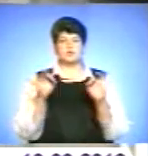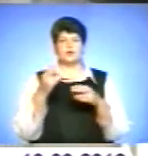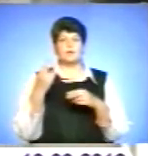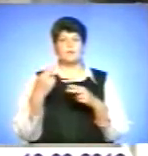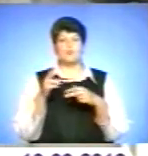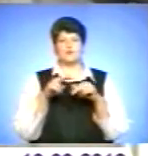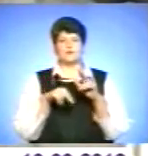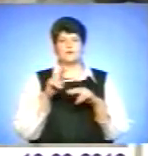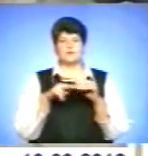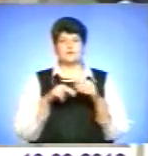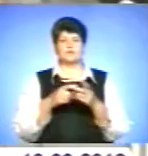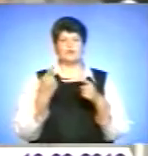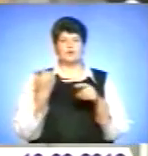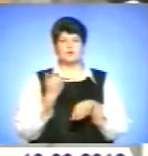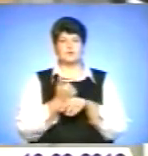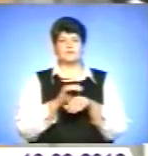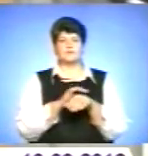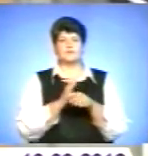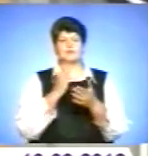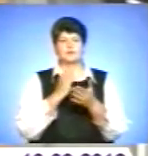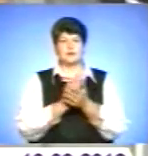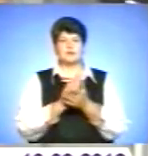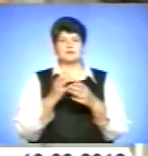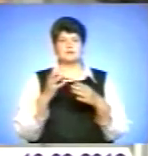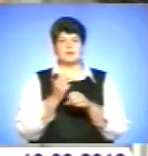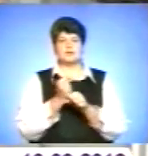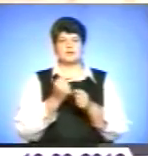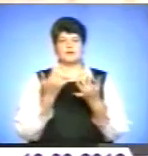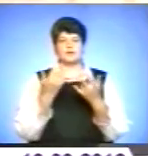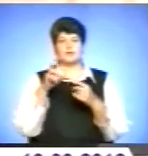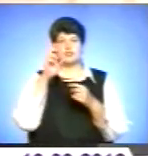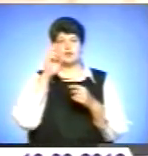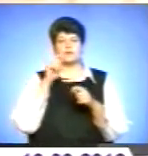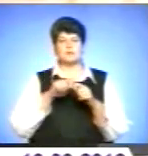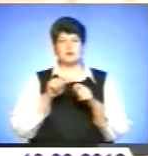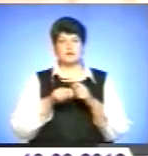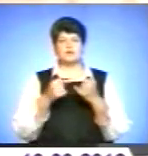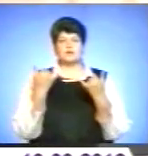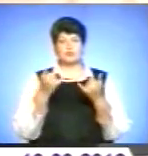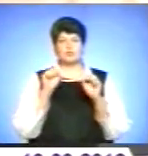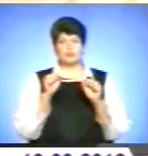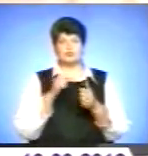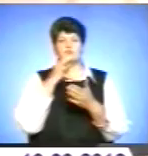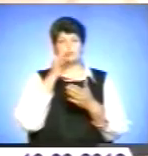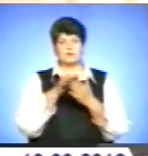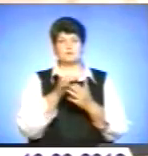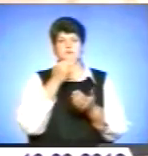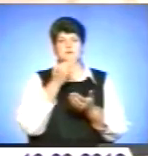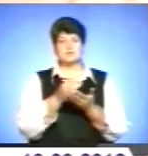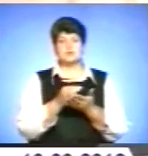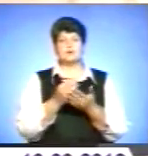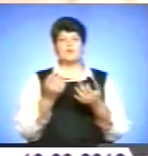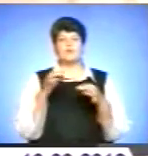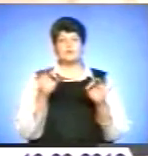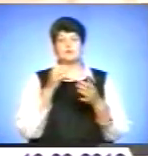фактором для покращення умов ведення бізнесу є зменшення кількості державних перевірок. Сьогодні можу вам відповідально зазначити, що в країні